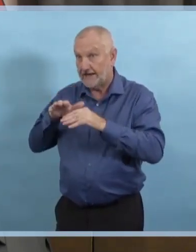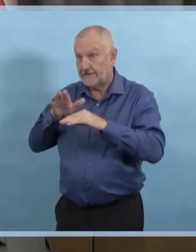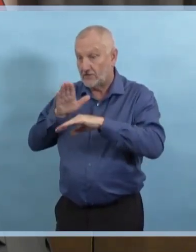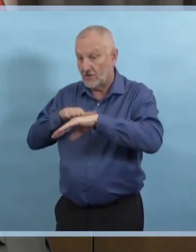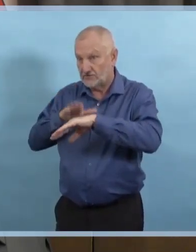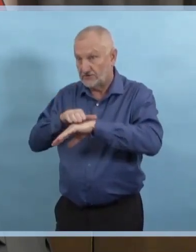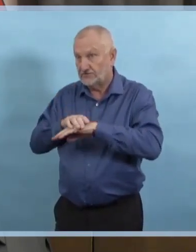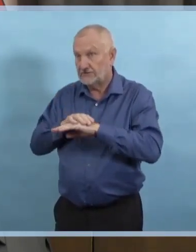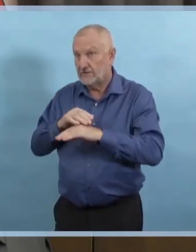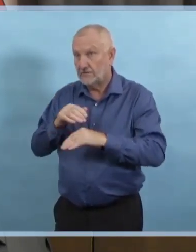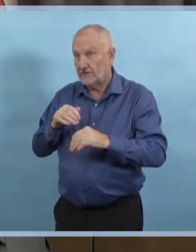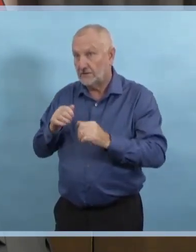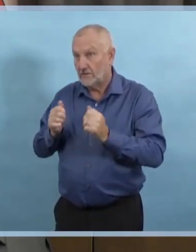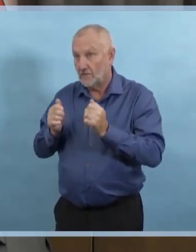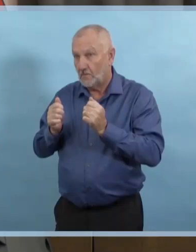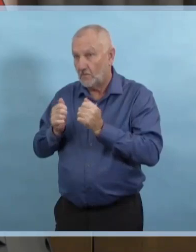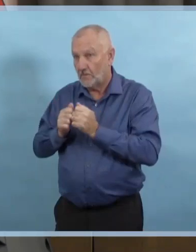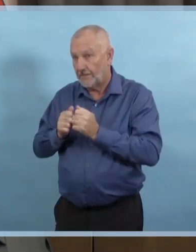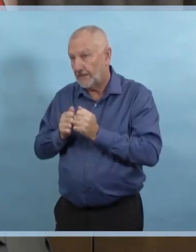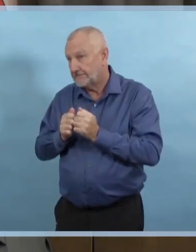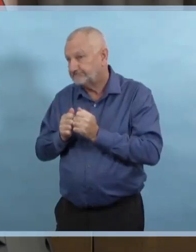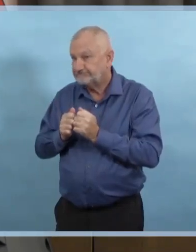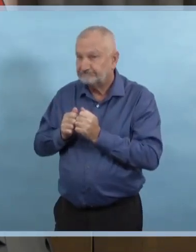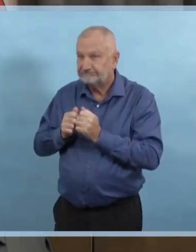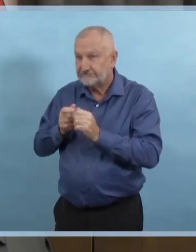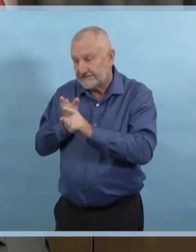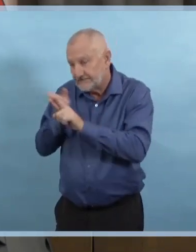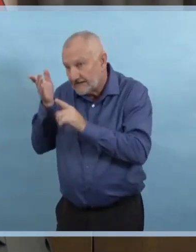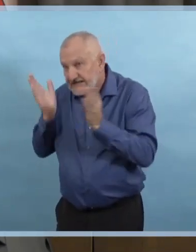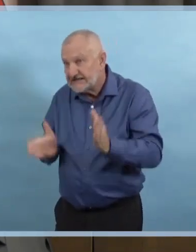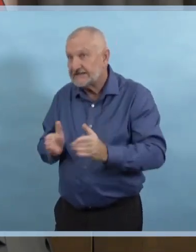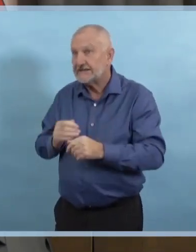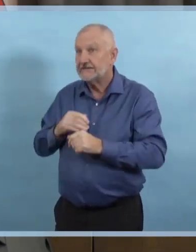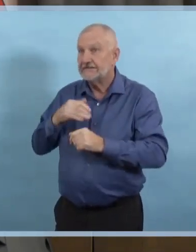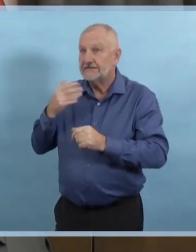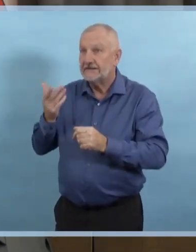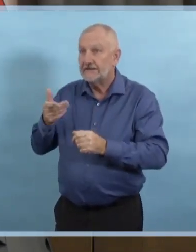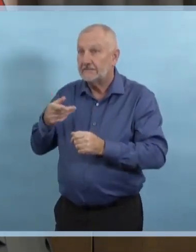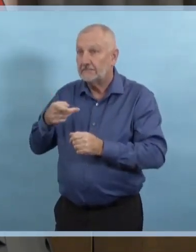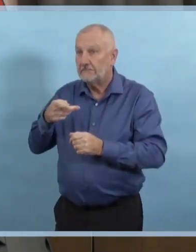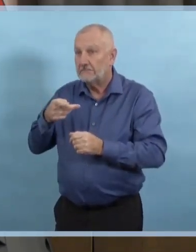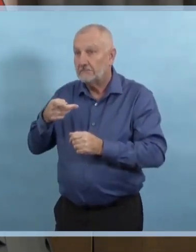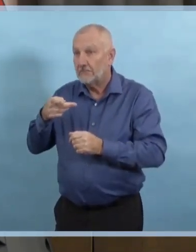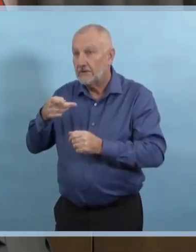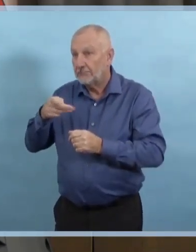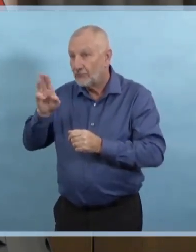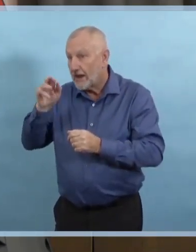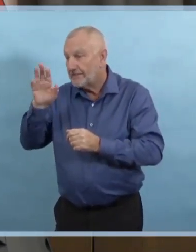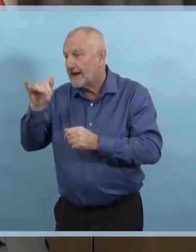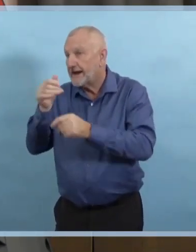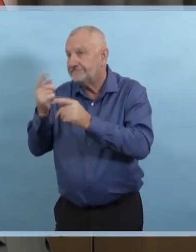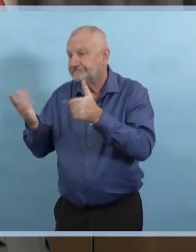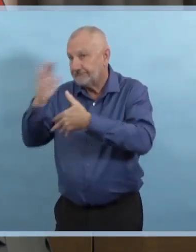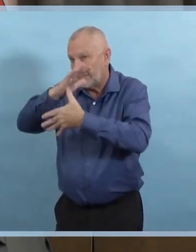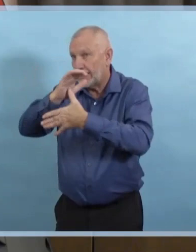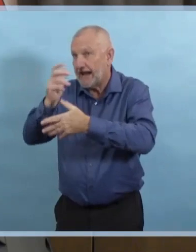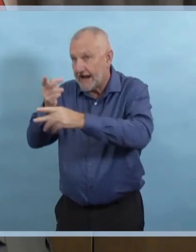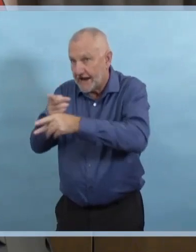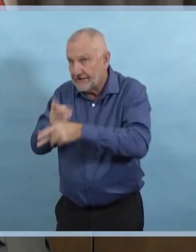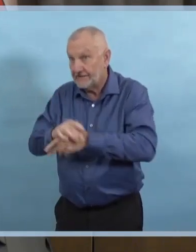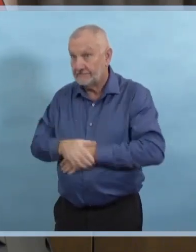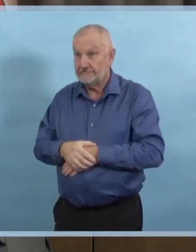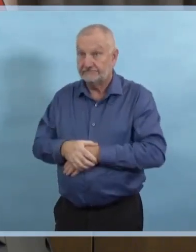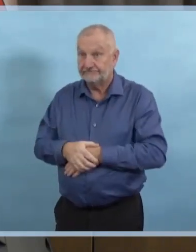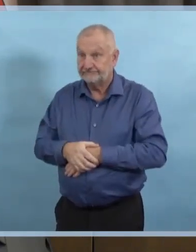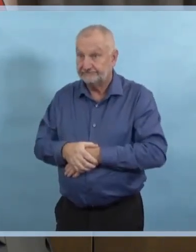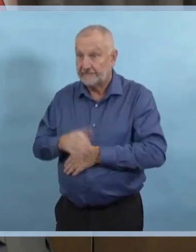Et occasionnellement, si leurs conditions s'empirent, il y a des ambulanciers paramédicaux qui peuvent venir les amener à l'hôpital si nécessaire.